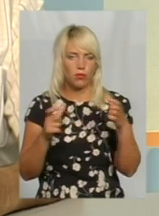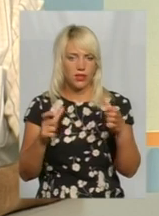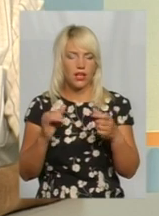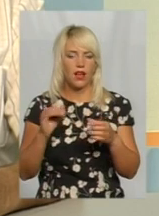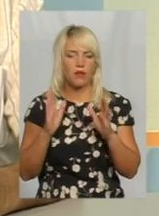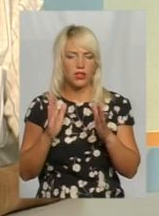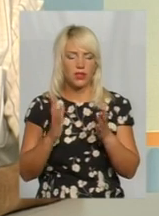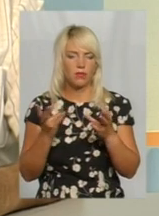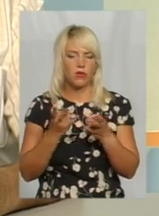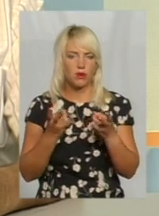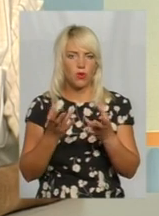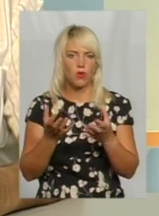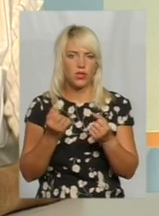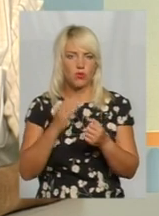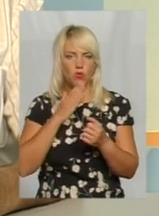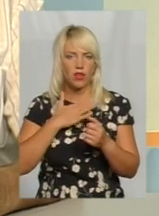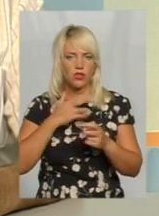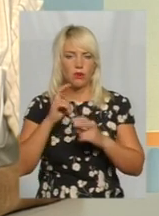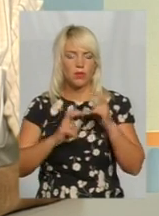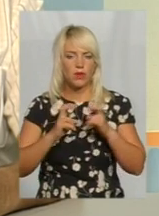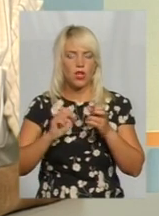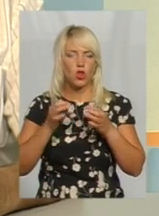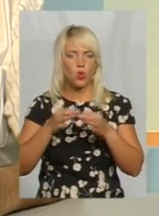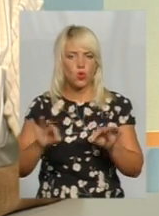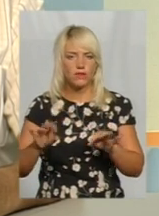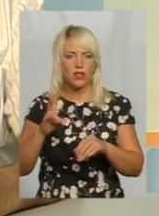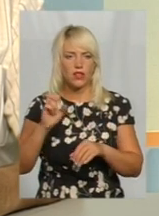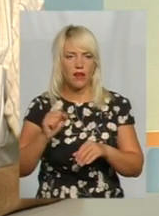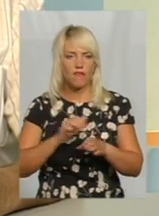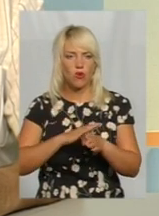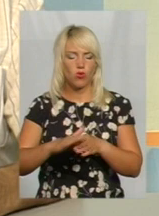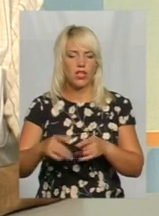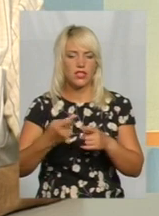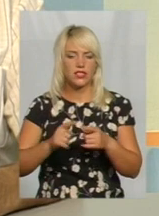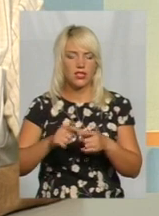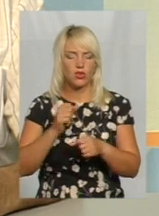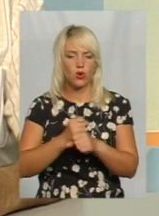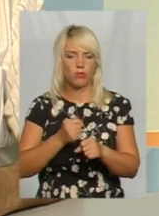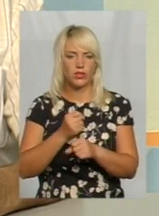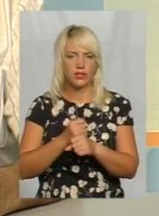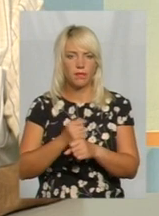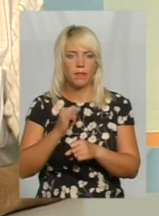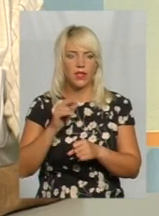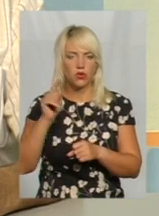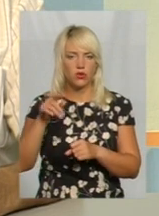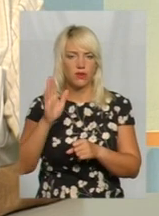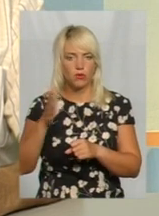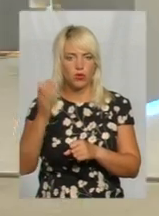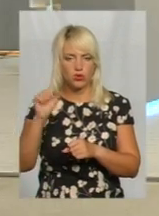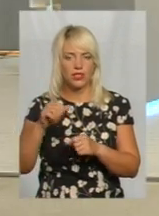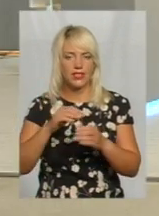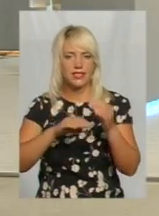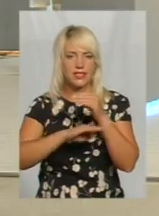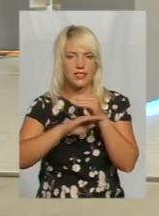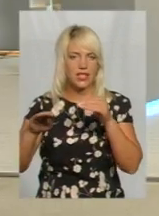в нашого підприємства дозвіл на виконання таких робіт, і та ордер на право виконання робіт, і тоді вони можуть зрізати їх.